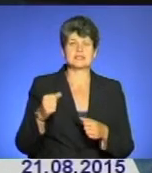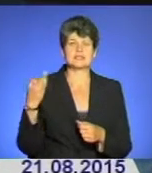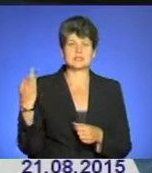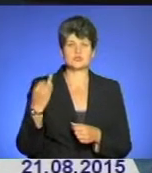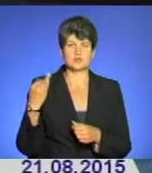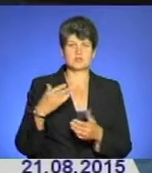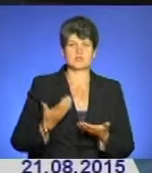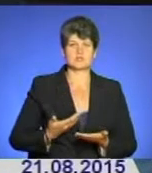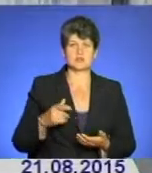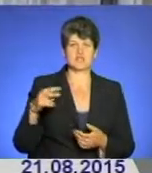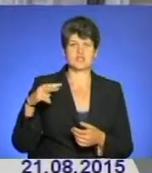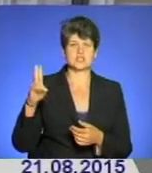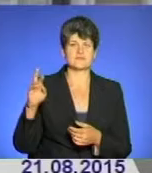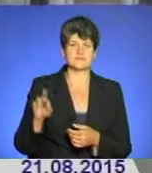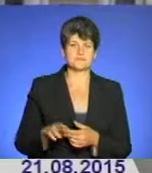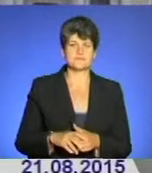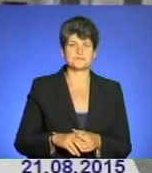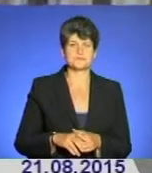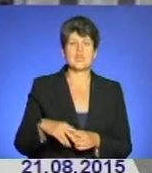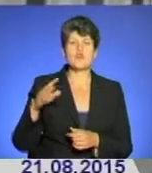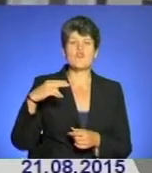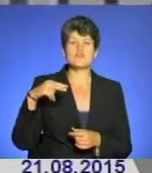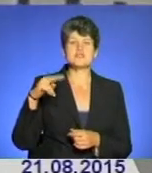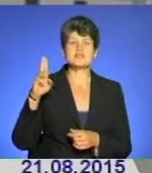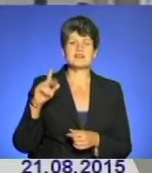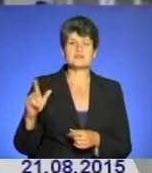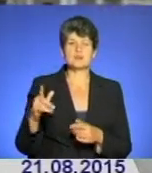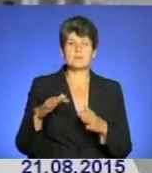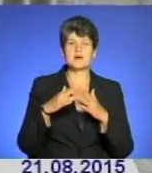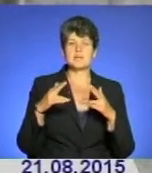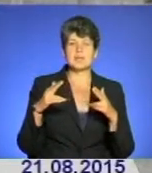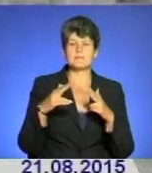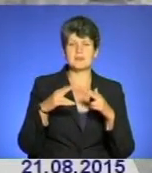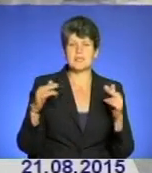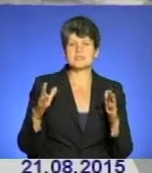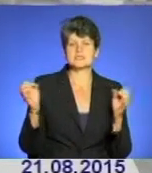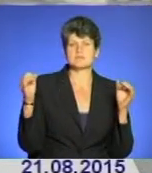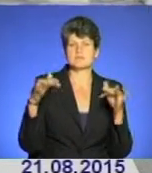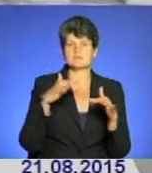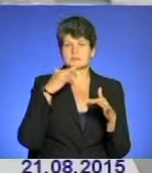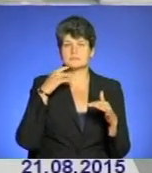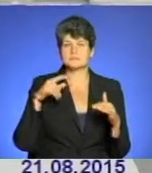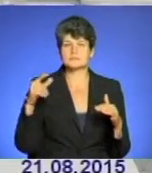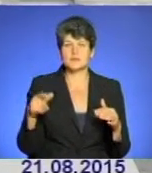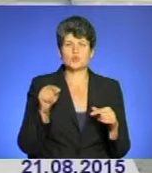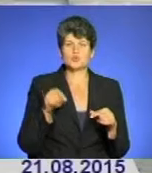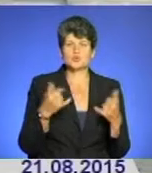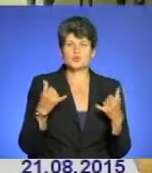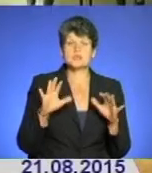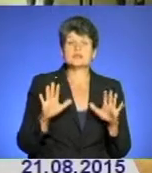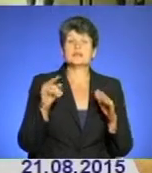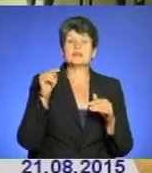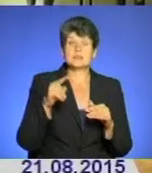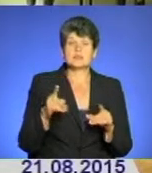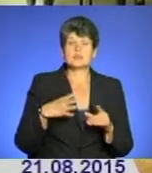Вишнівця. У Вишнівецькому палаці зібралася поважна публіка. Адже сьогодні нарешті сталося те,